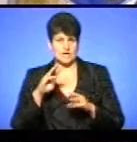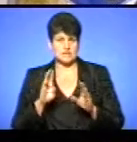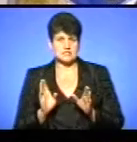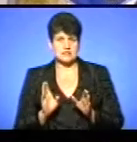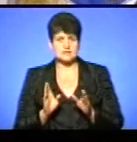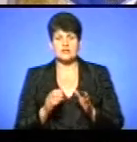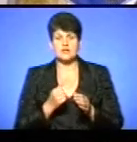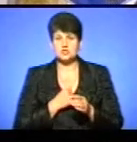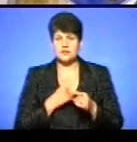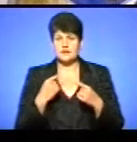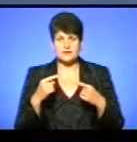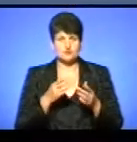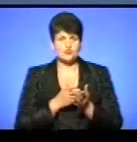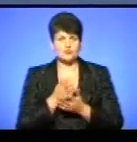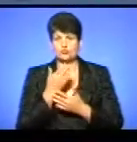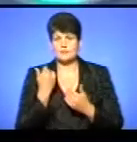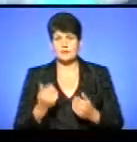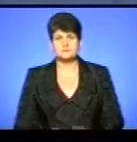На жаль, іншого виходу немає.